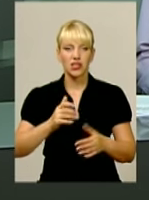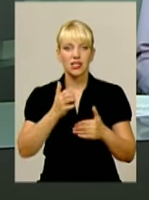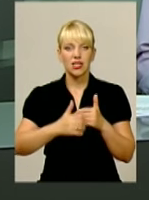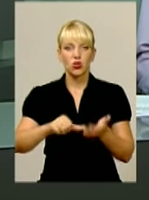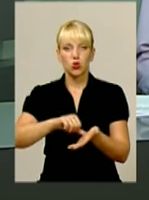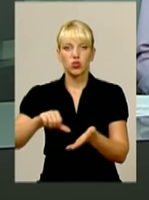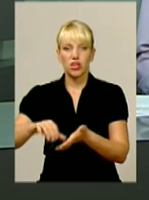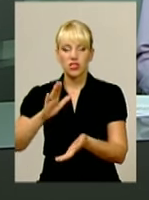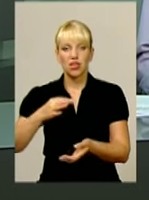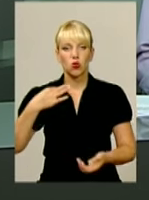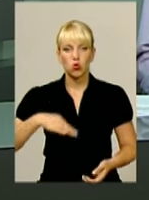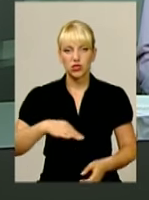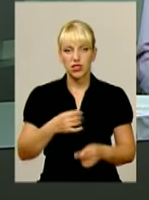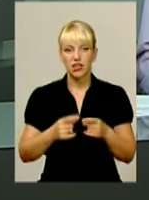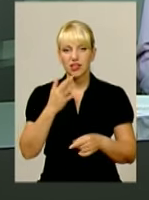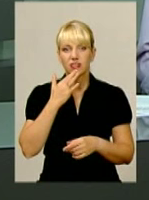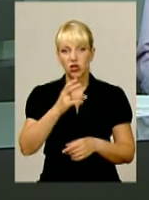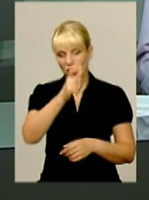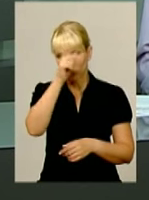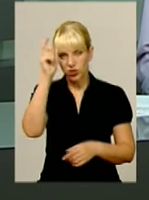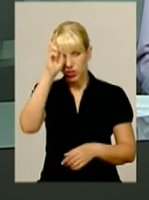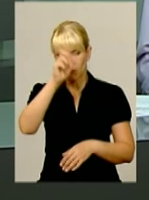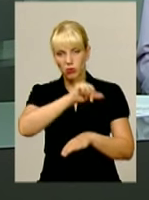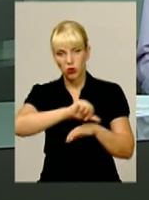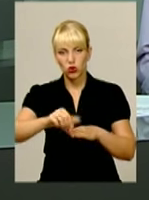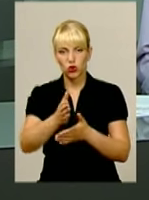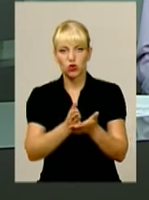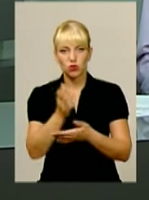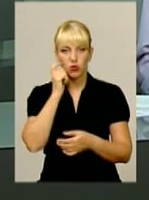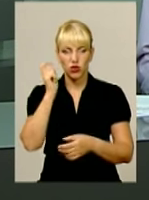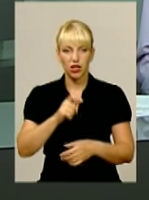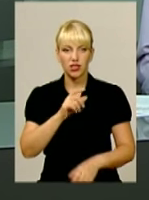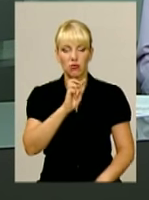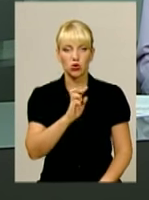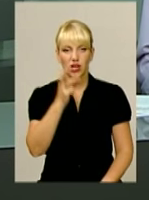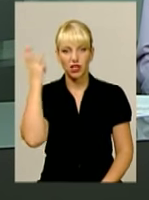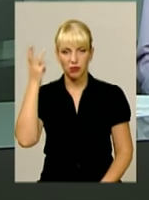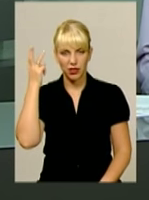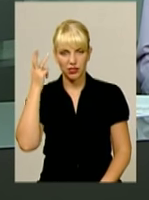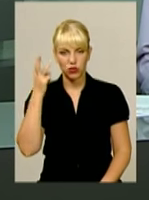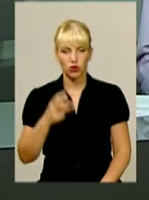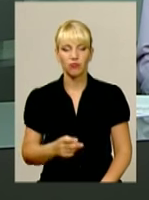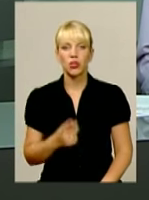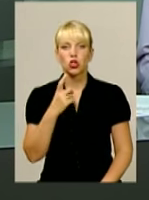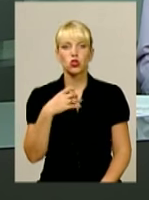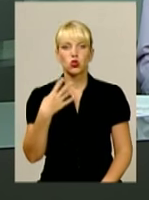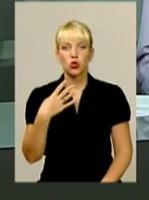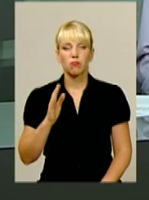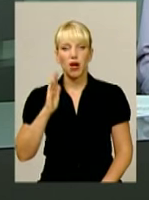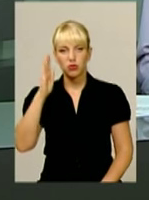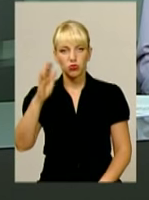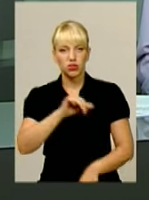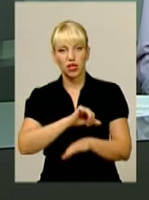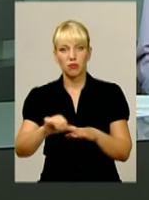учасників і курсанти Національної академії Державної прикордонної служби України імені Богдана Хмельницького. 140 майбутніх